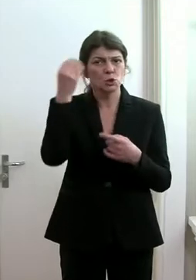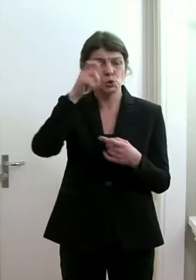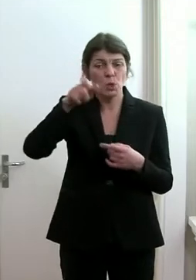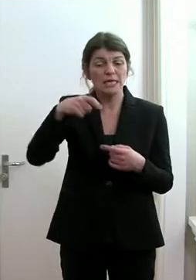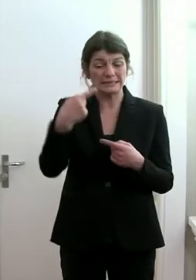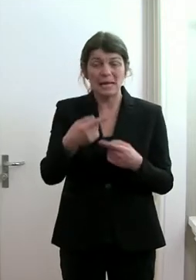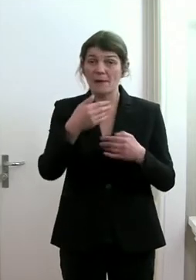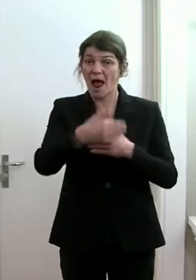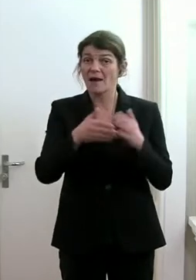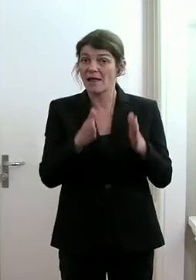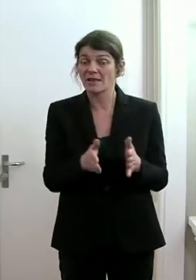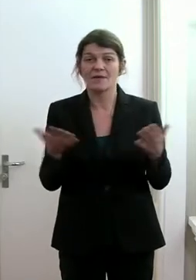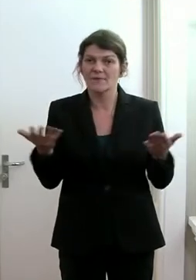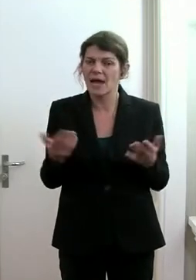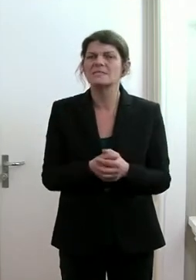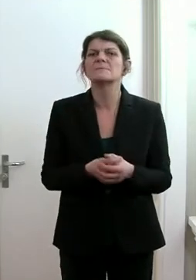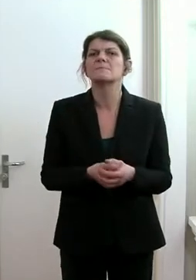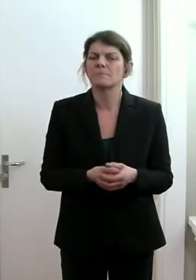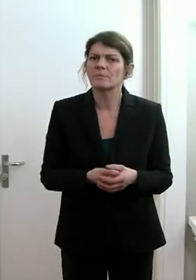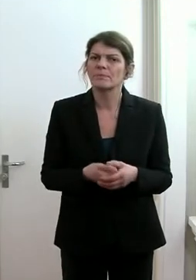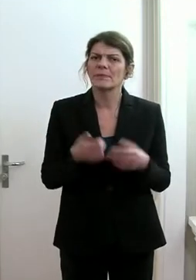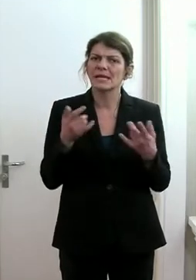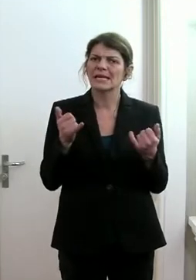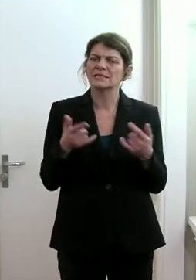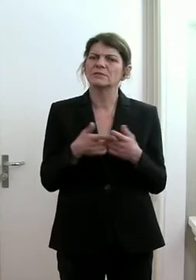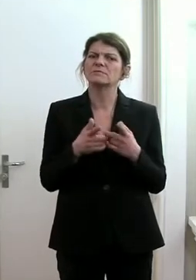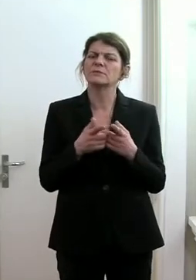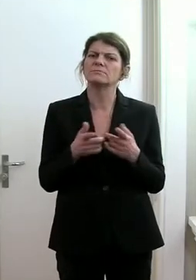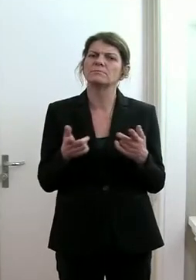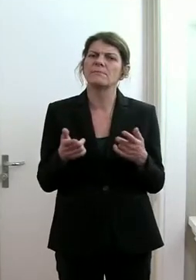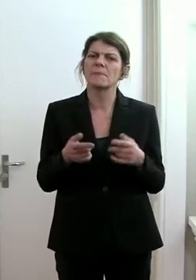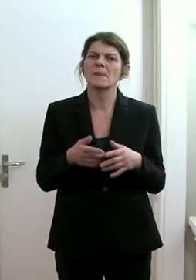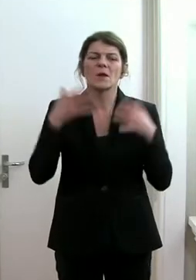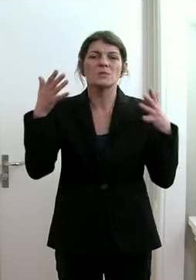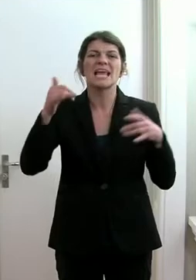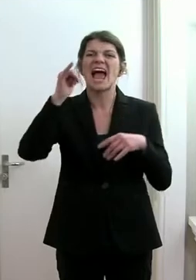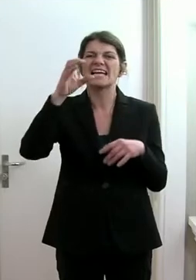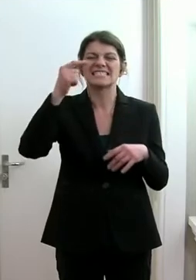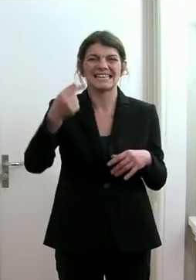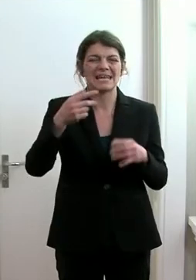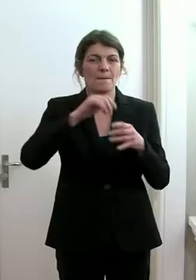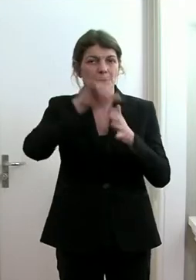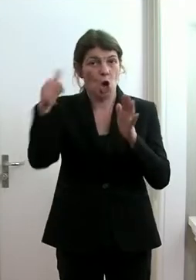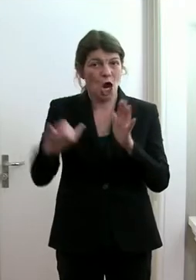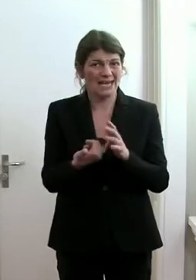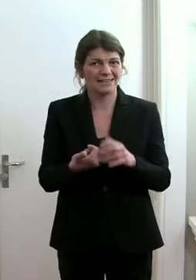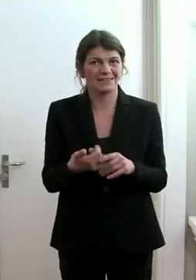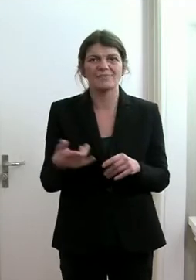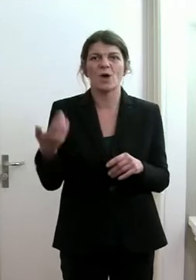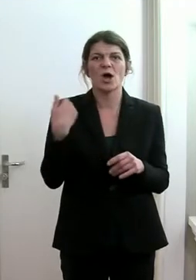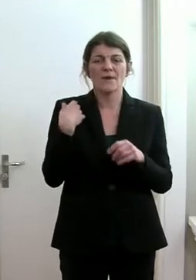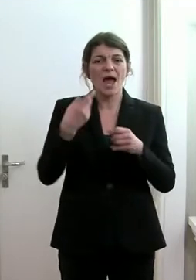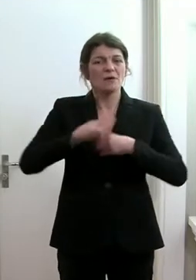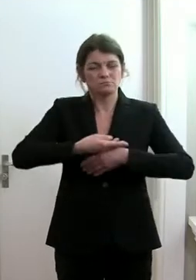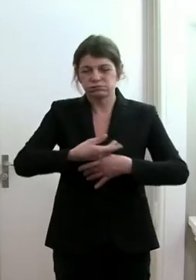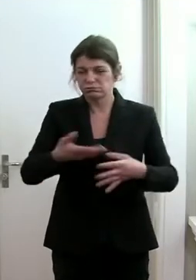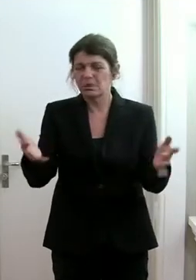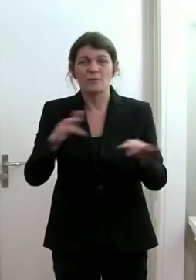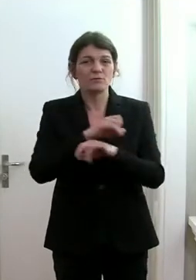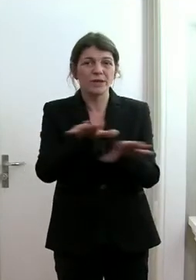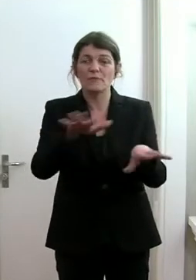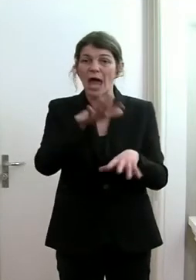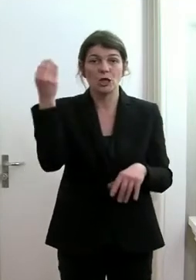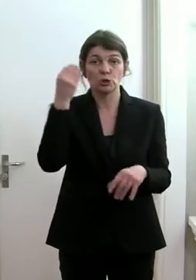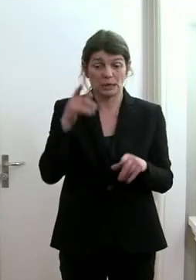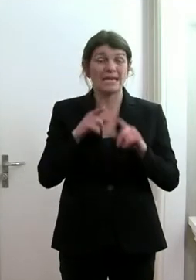die in Quarantäne sind, ist, dass wir das grosse ICT-Projekt, wo wir diesen Rollout über die ganzen Schulen planen,